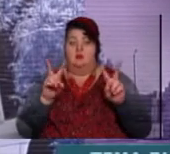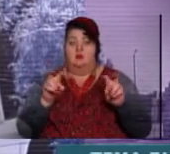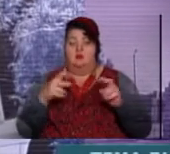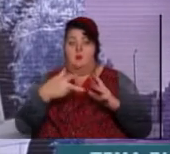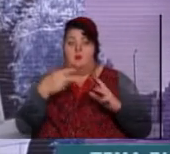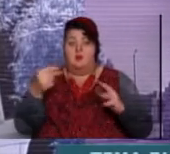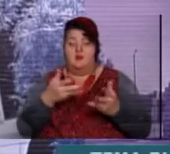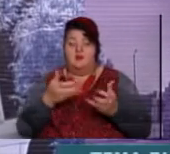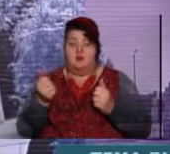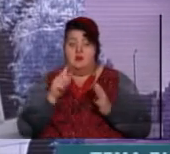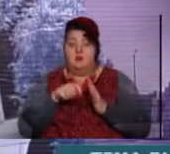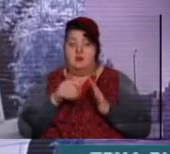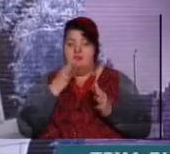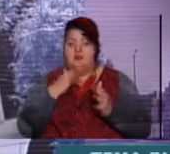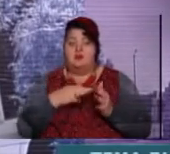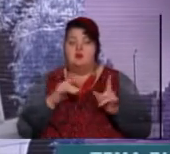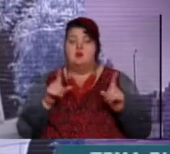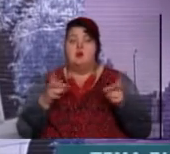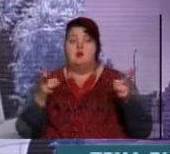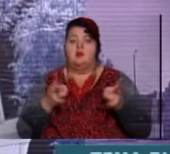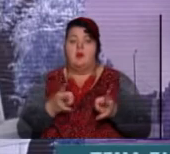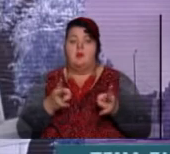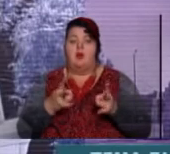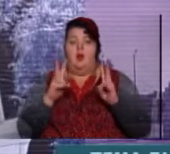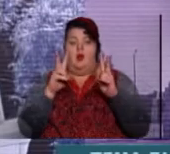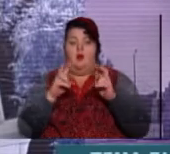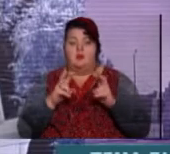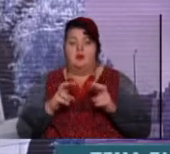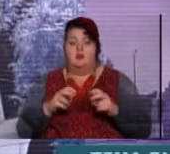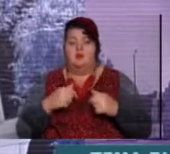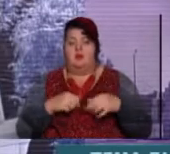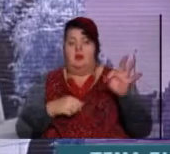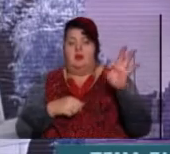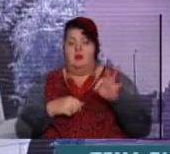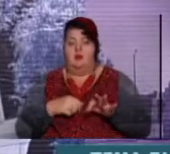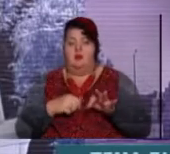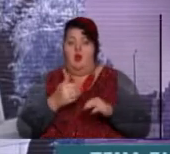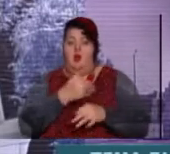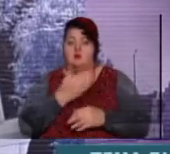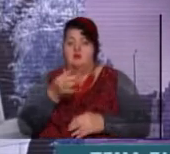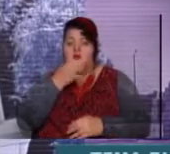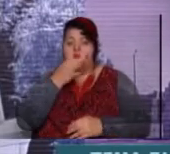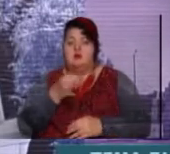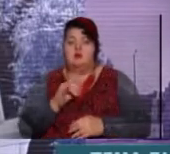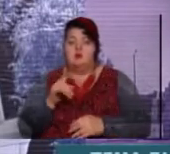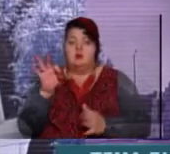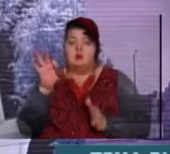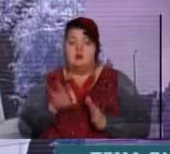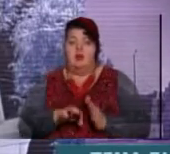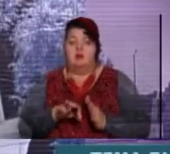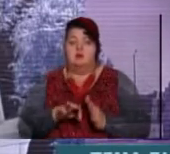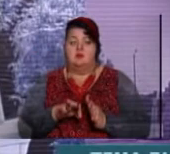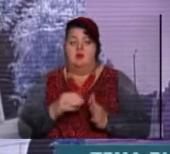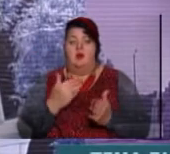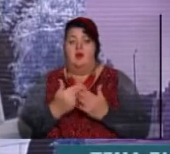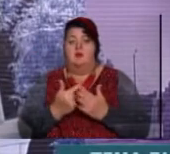і сказала, що треба обслідуватися, то я хочу вам сказати, що зразу, вроде,